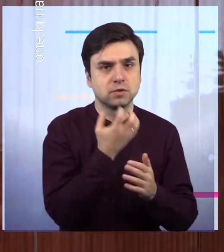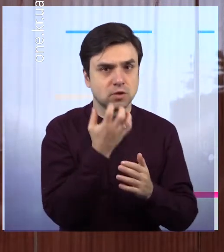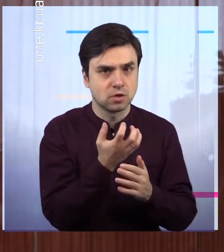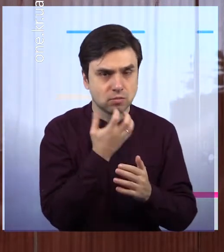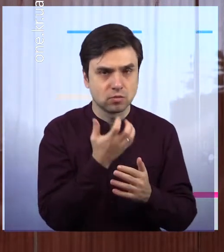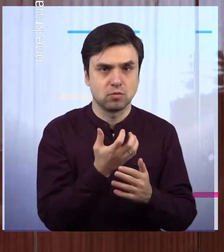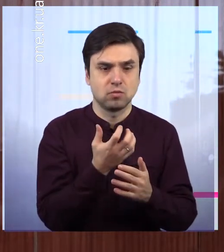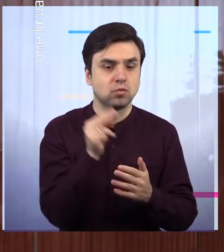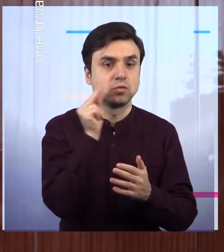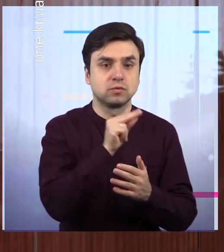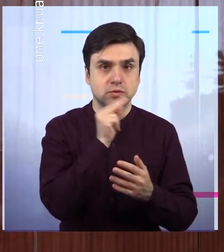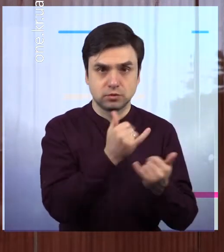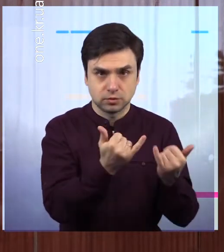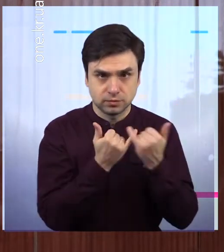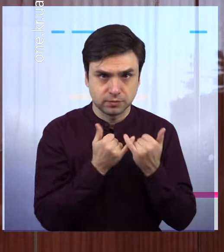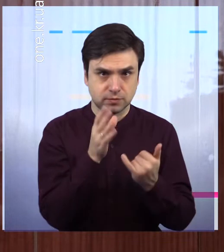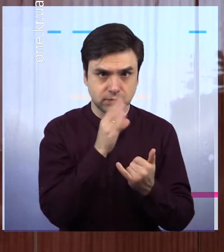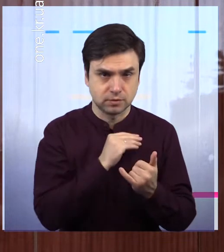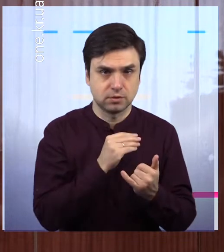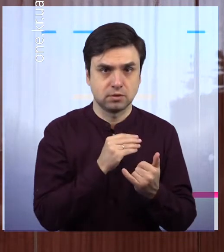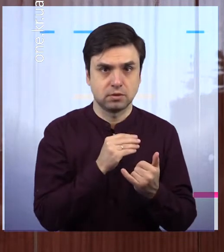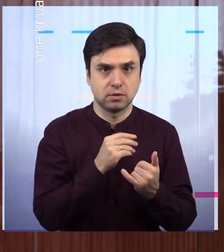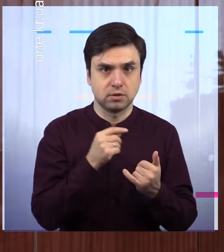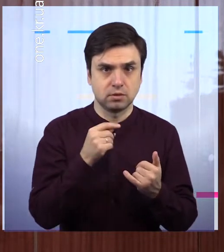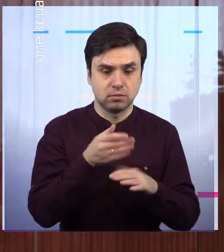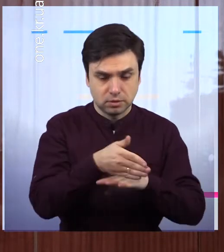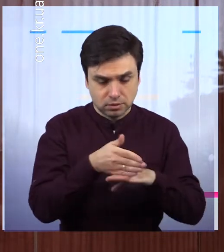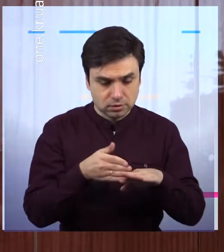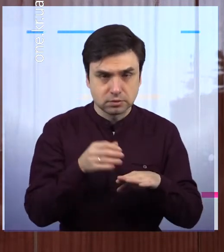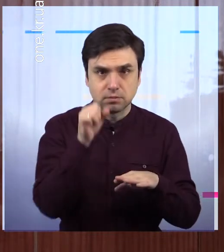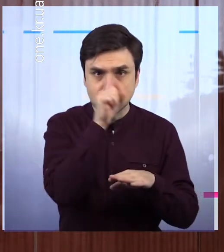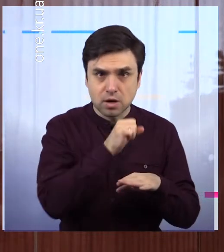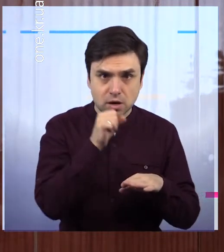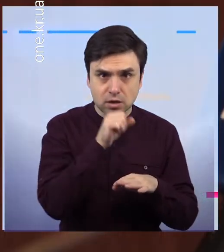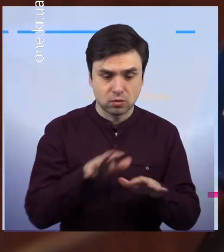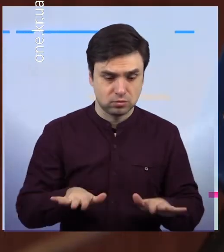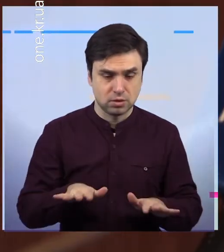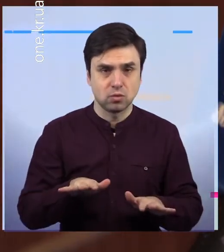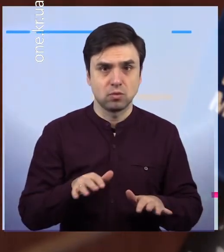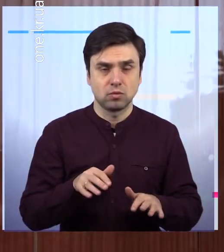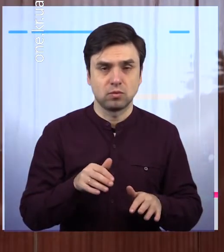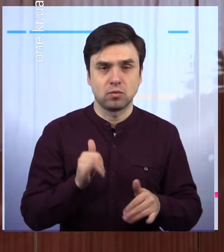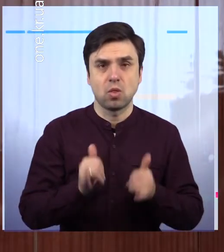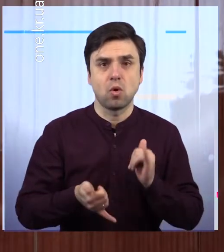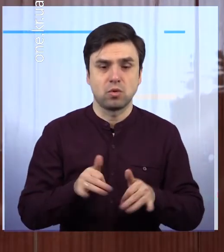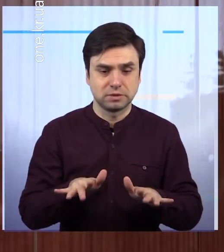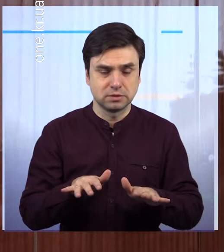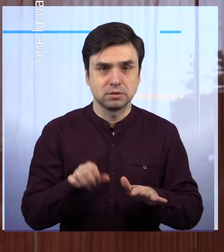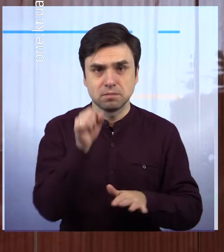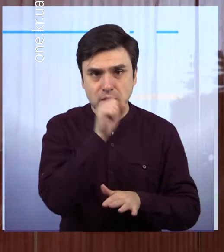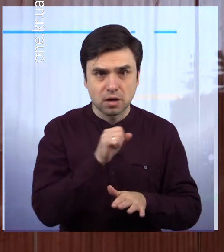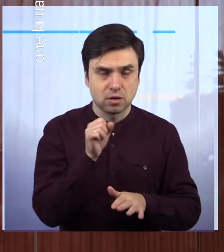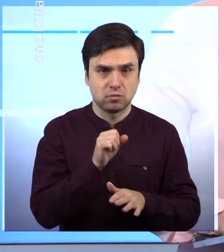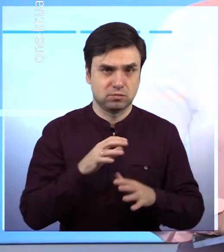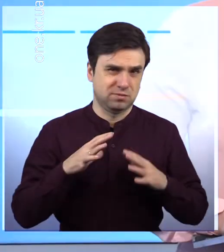не отримати будь-яке обмороження частин тіла. Ці всі доручення поставлені міським головою і вони будуть виконані в повному